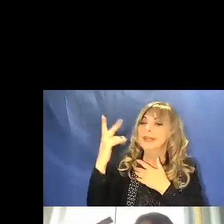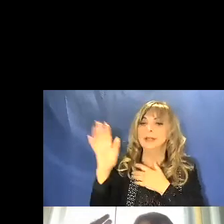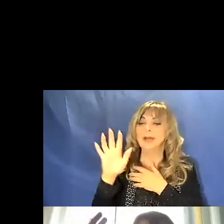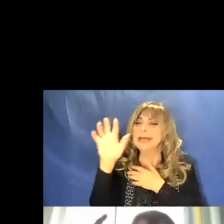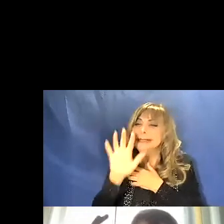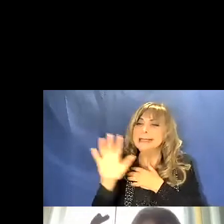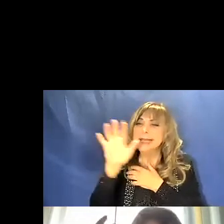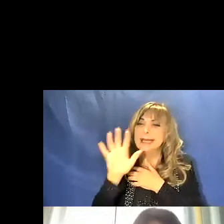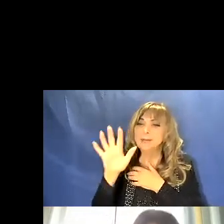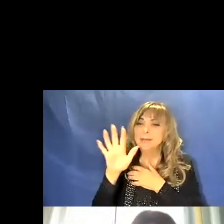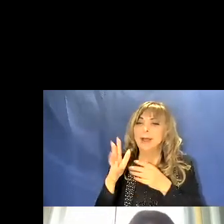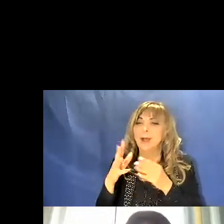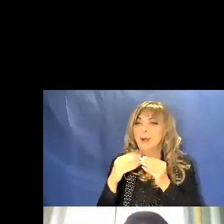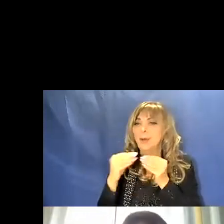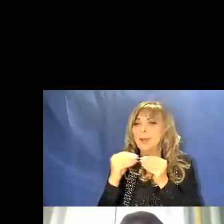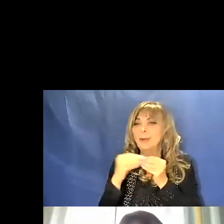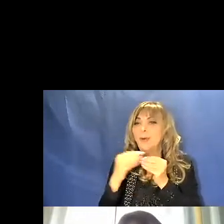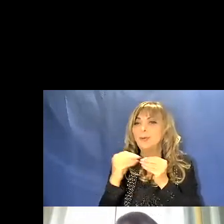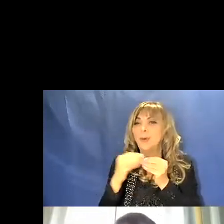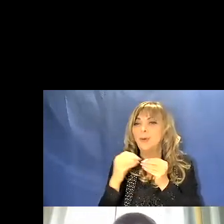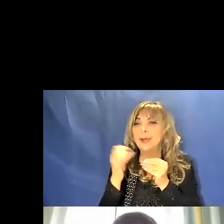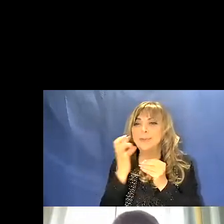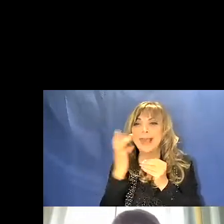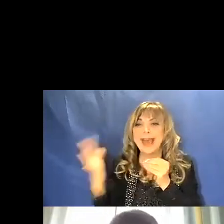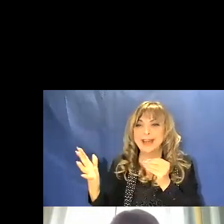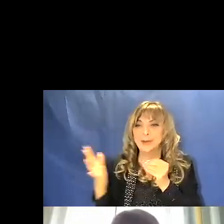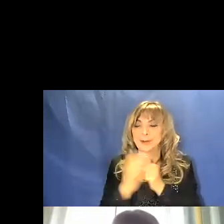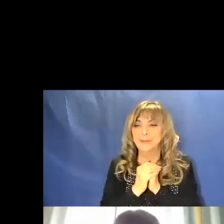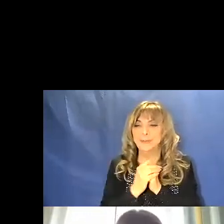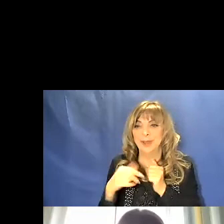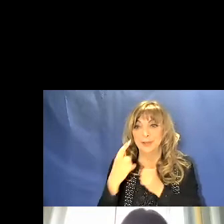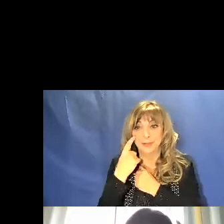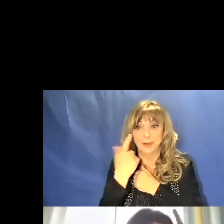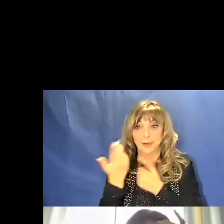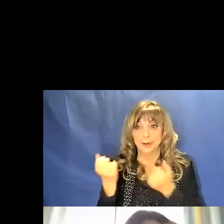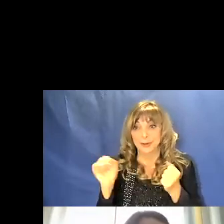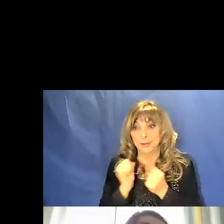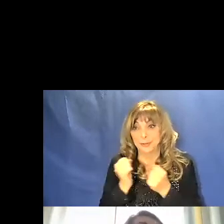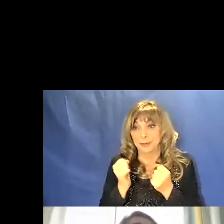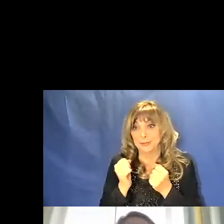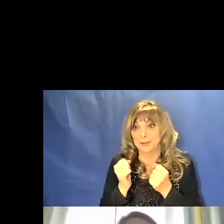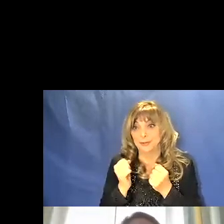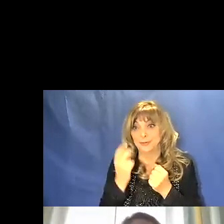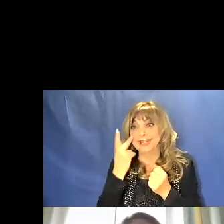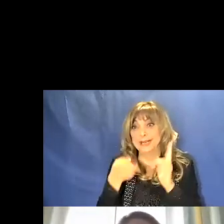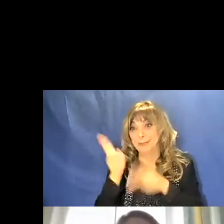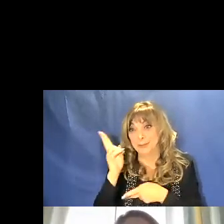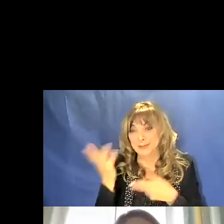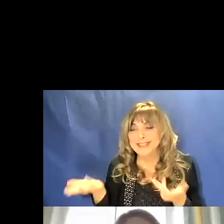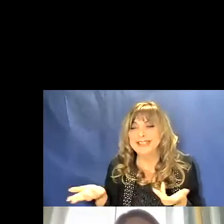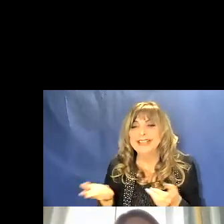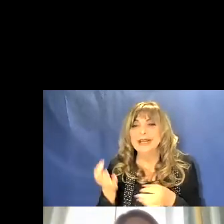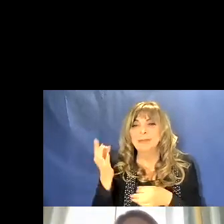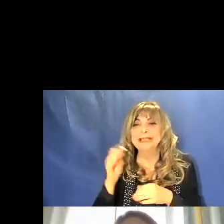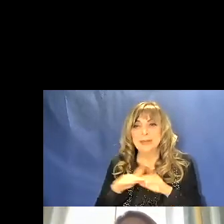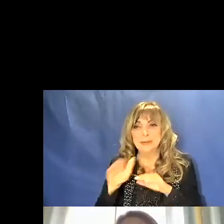un batuffolo bianco. Ecco, i nostri occhi non possono fare di più, ma se usiamo gli